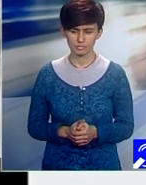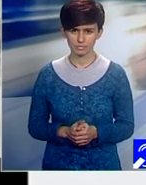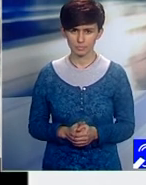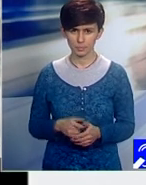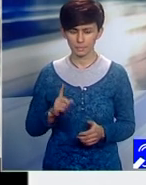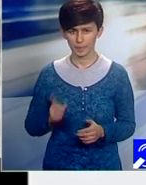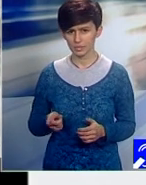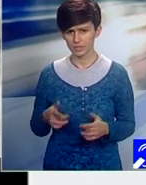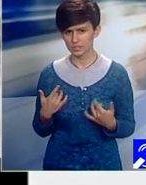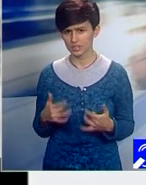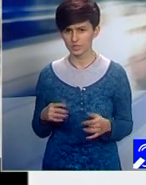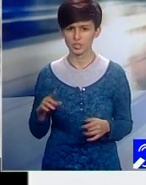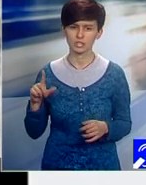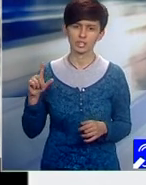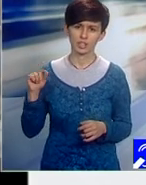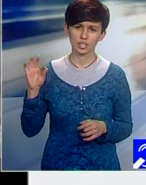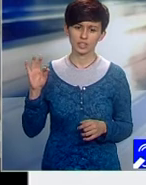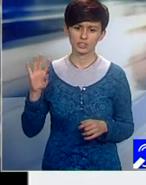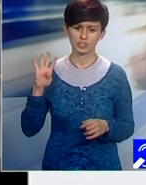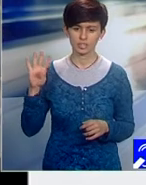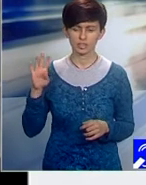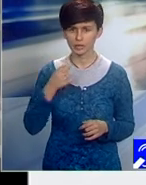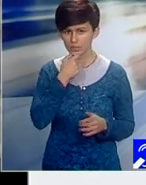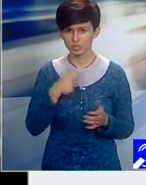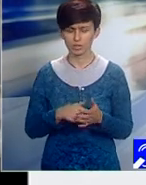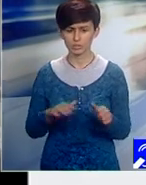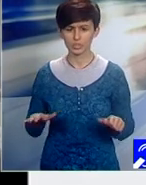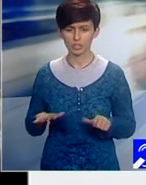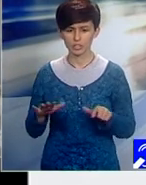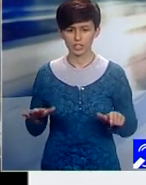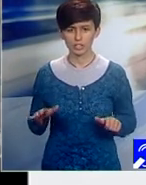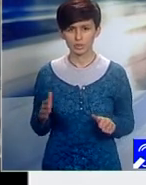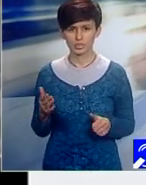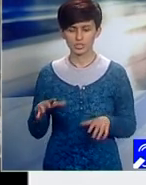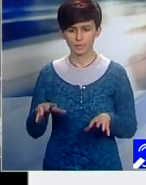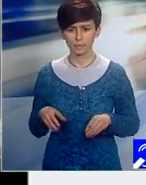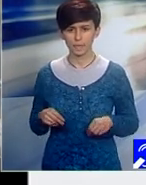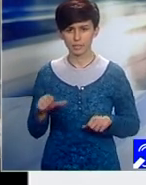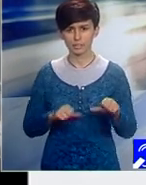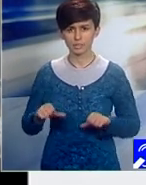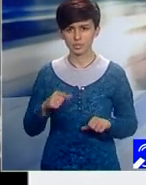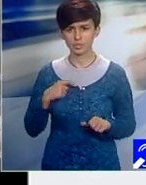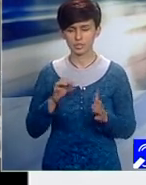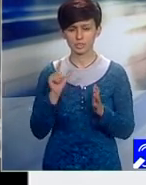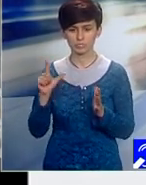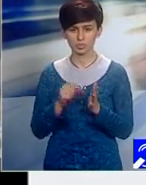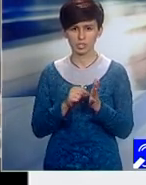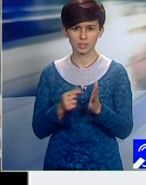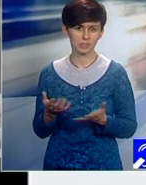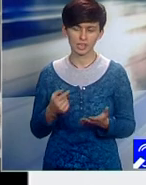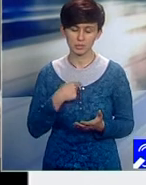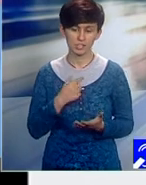Ordonanța de urgență 54 pe 2016 privind RCA adoptată în septembrie are două articole care lasă loc de interpretări.